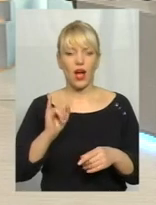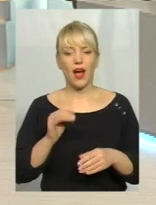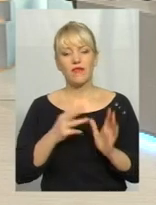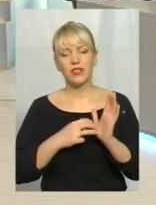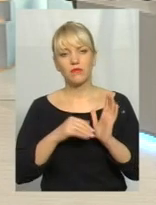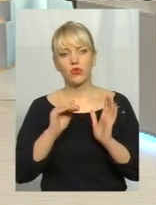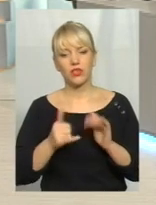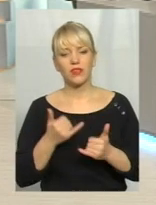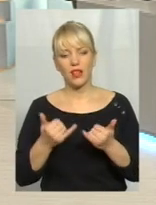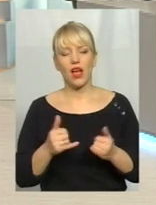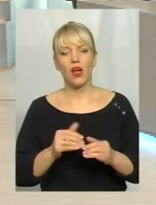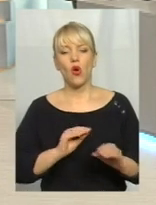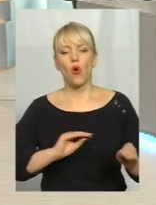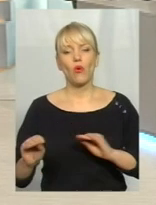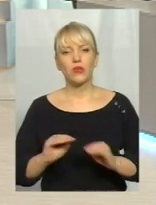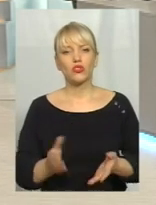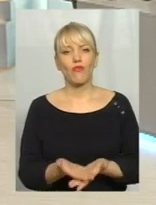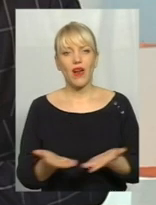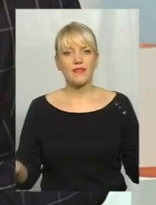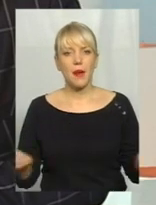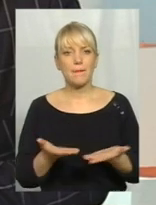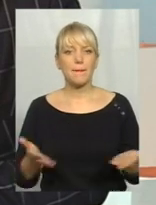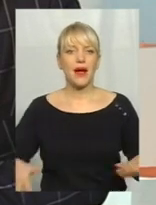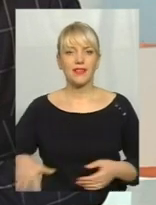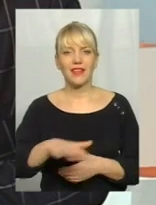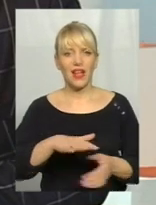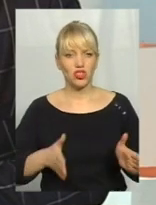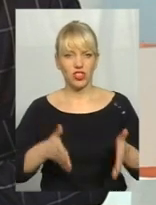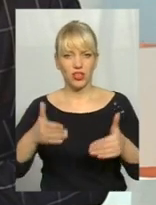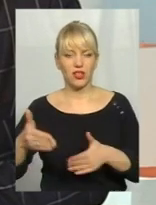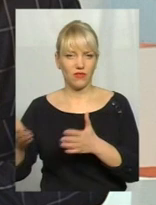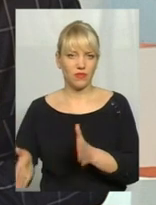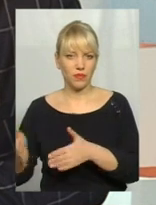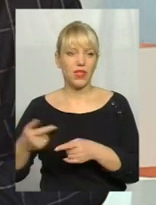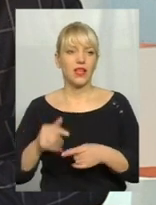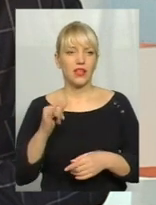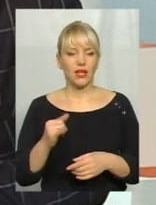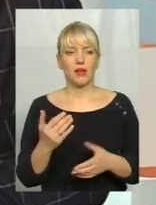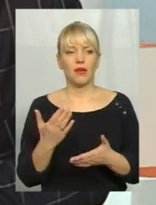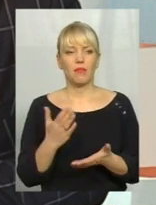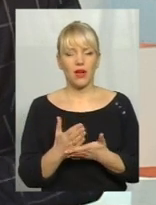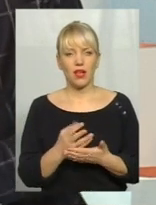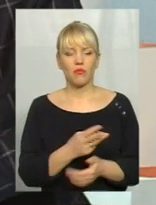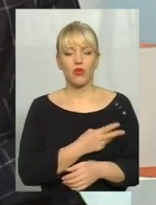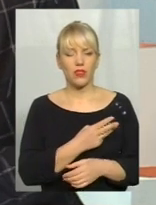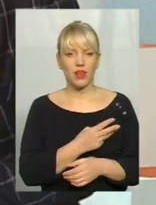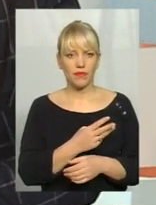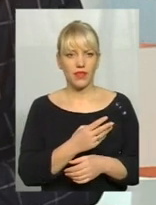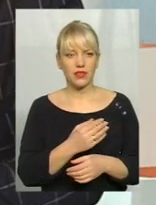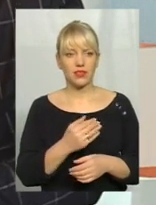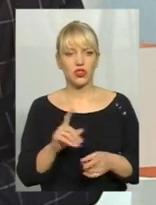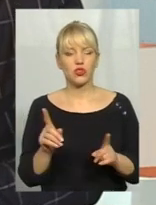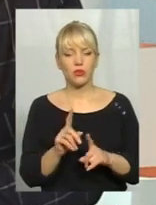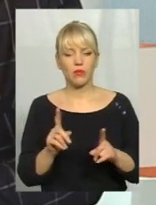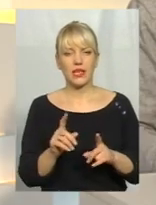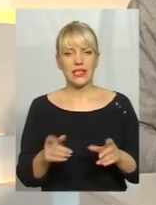облаштування контейнерних майданчиків, я думаю, при тому, що ми масово маємо наміри закривати сміттєпроводи, нам